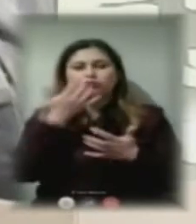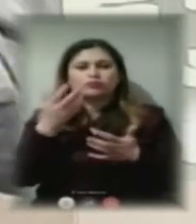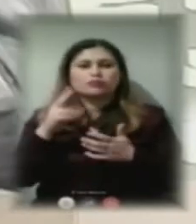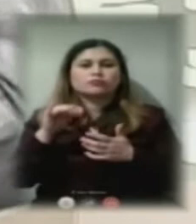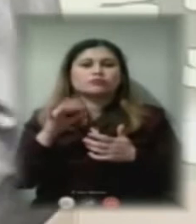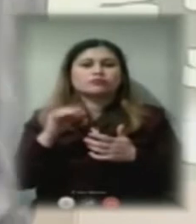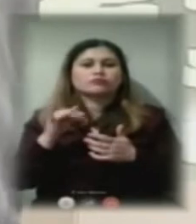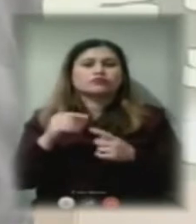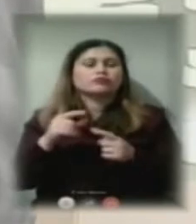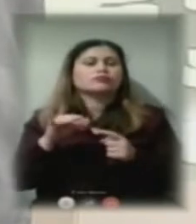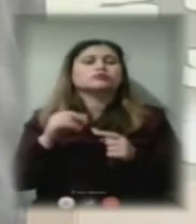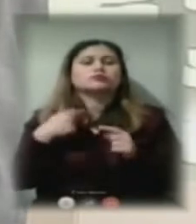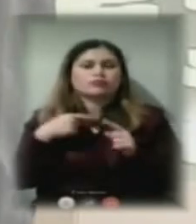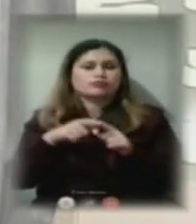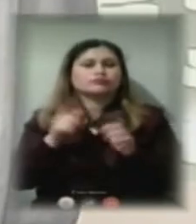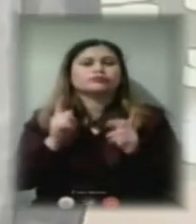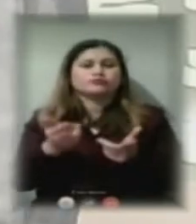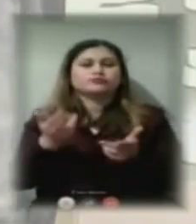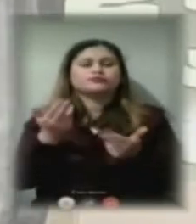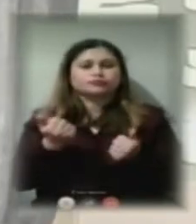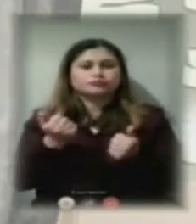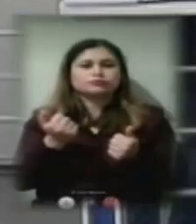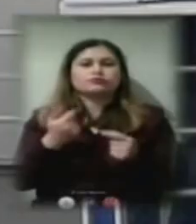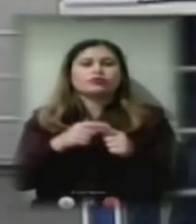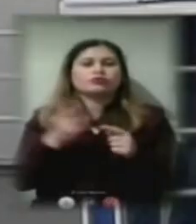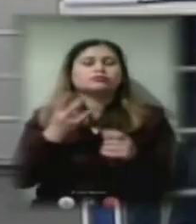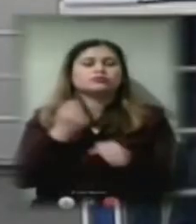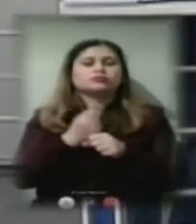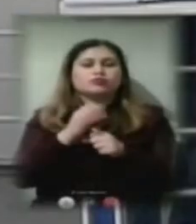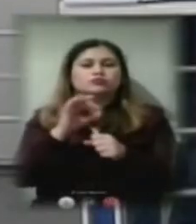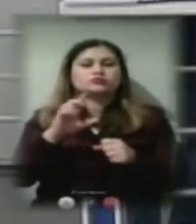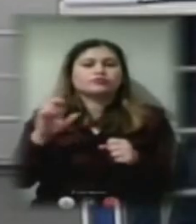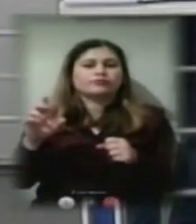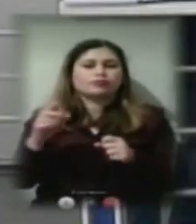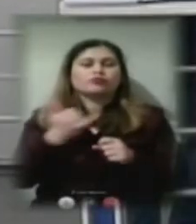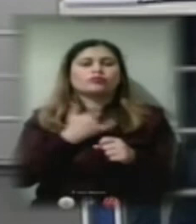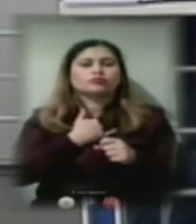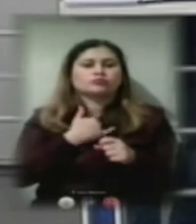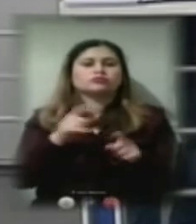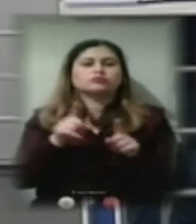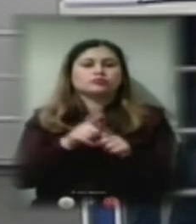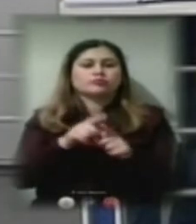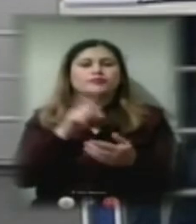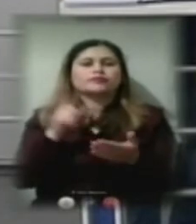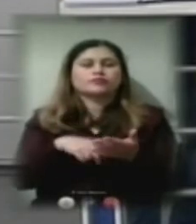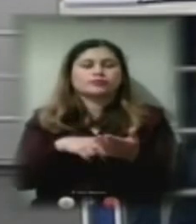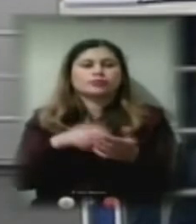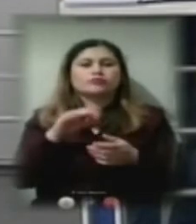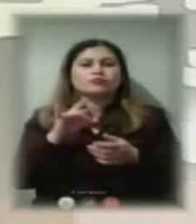Дійсно, я погоджуюся з вами, що потрібно створювати ОСББ і в нас таке запитання, як порив труби,